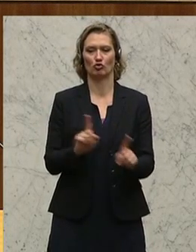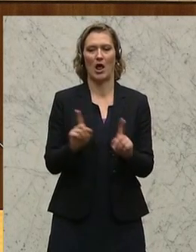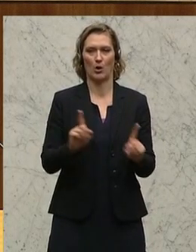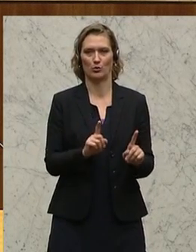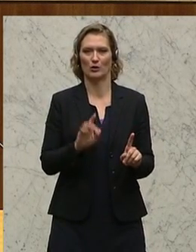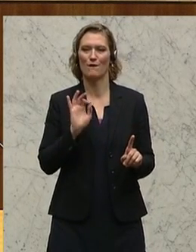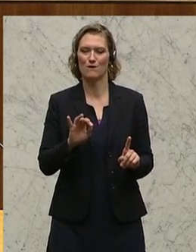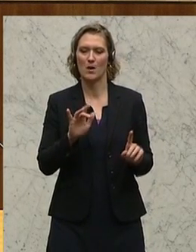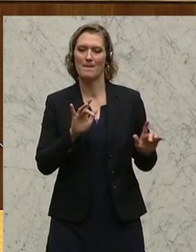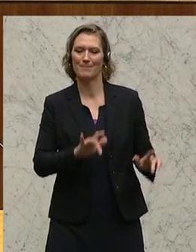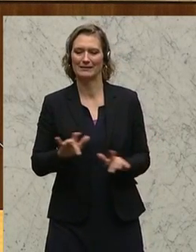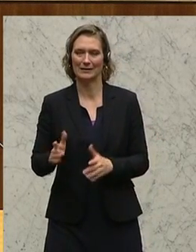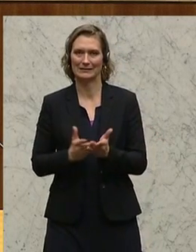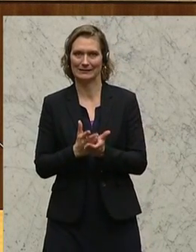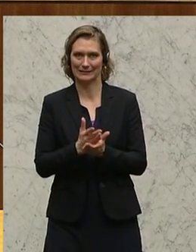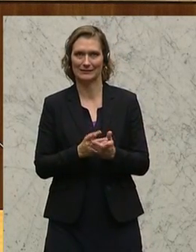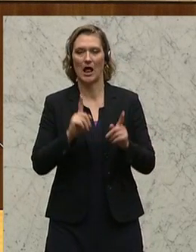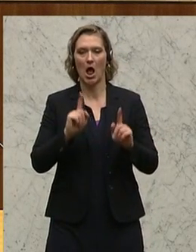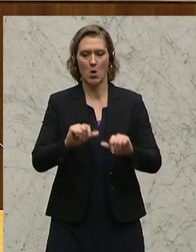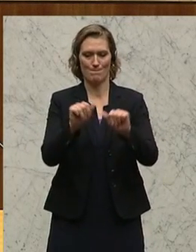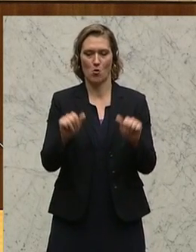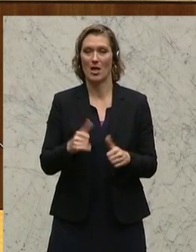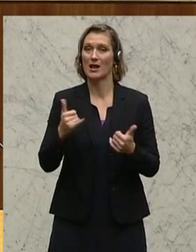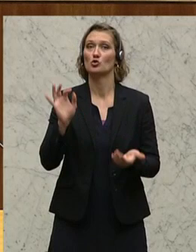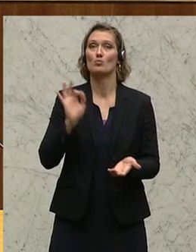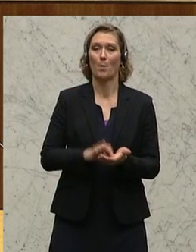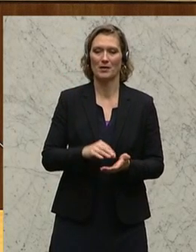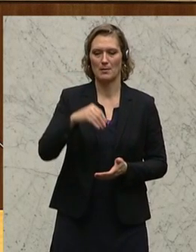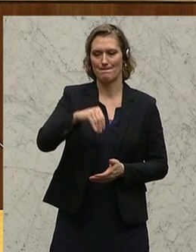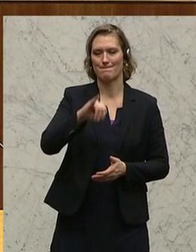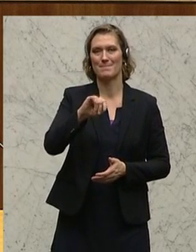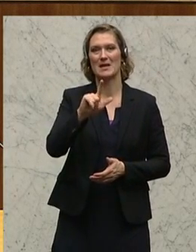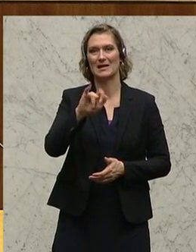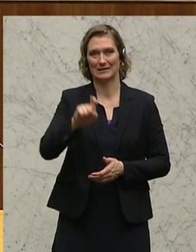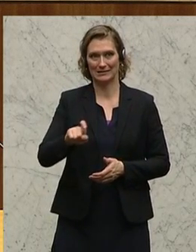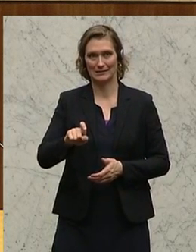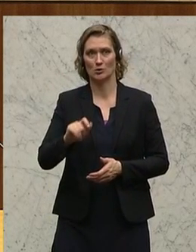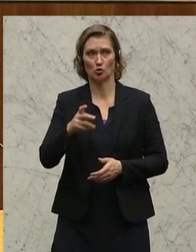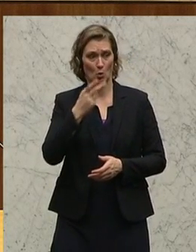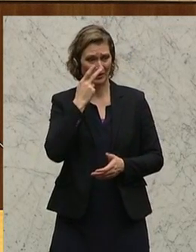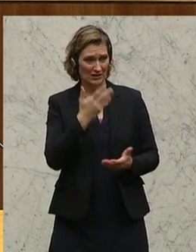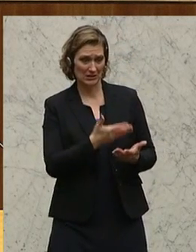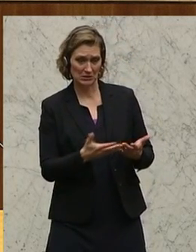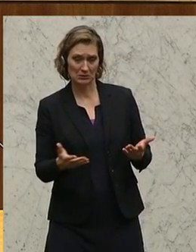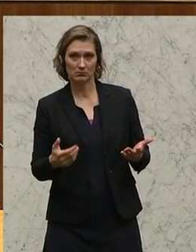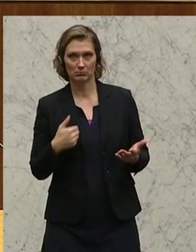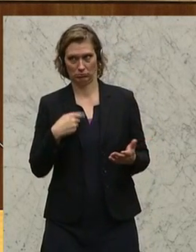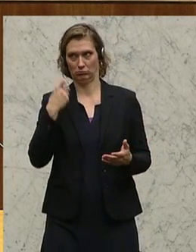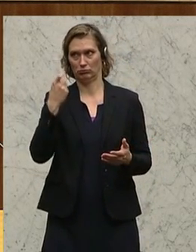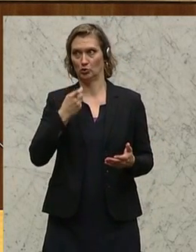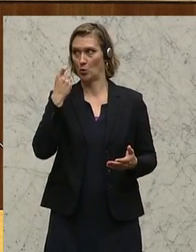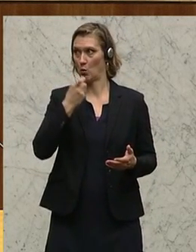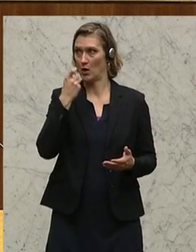sowohl für die Präsenz als auch das Modell, das derzeit die Miliz hat, dann habe ich da doch Sorge,